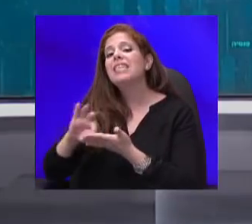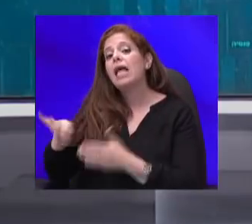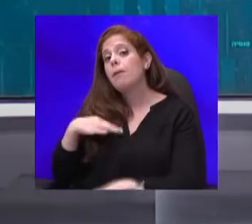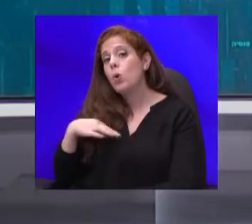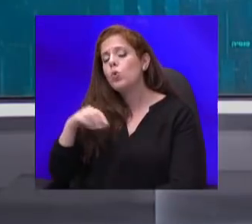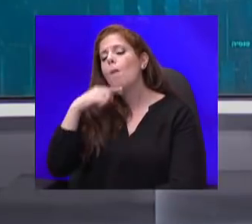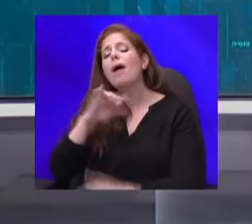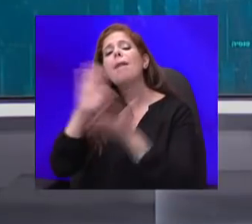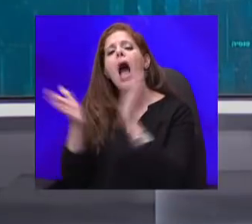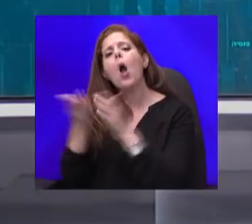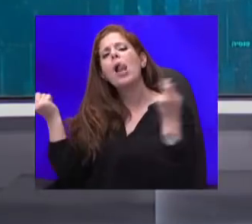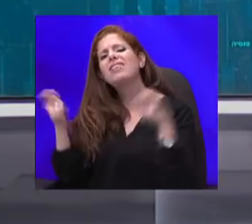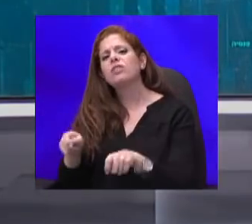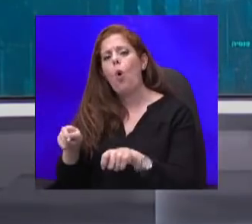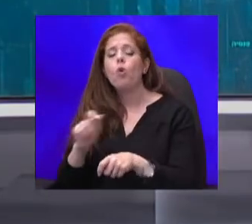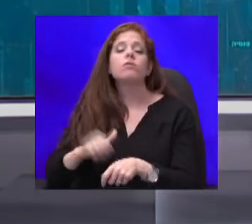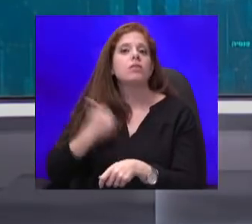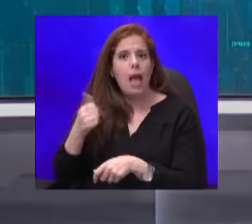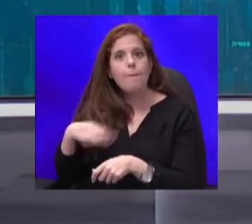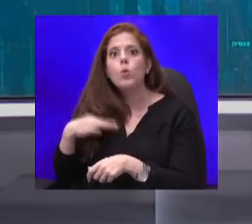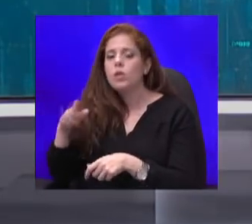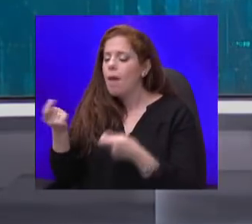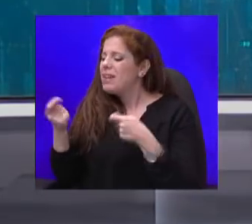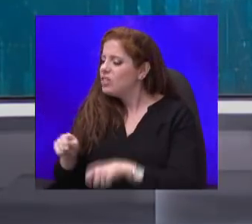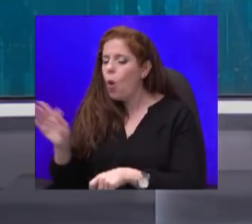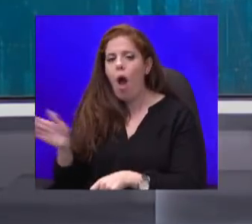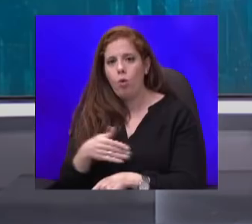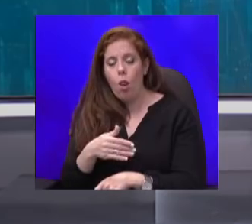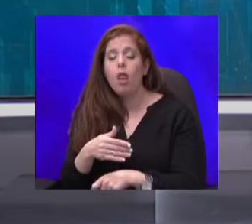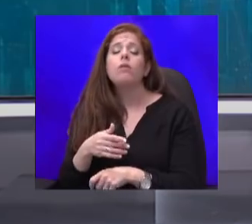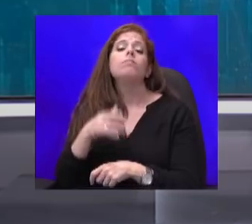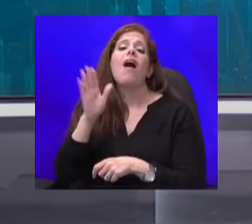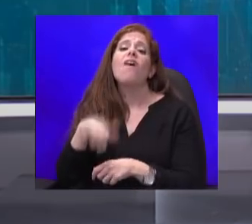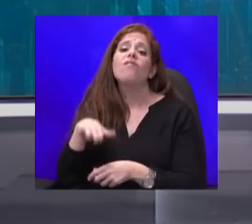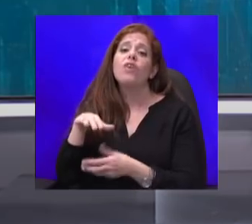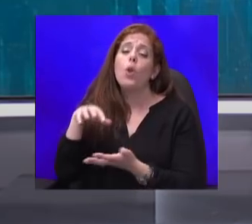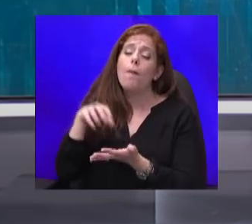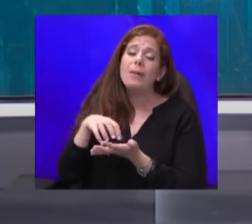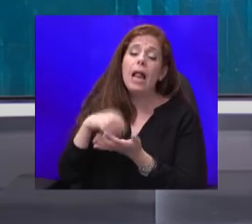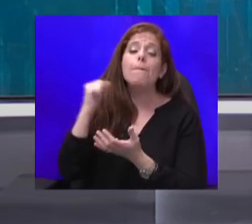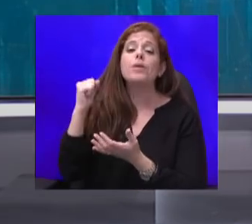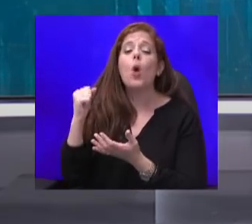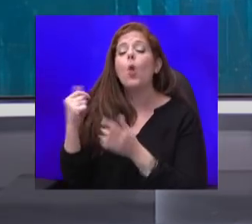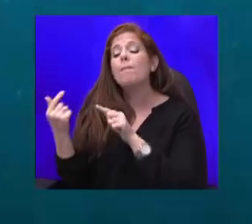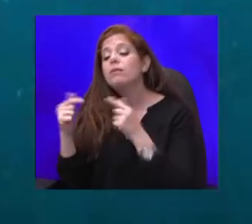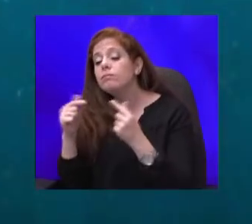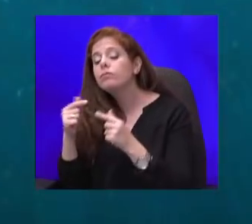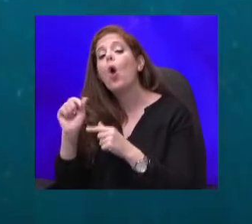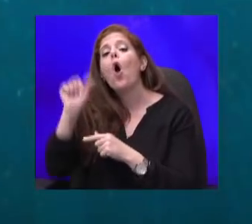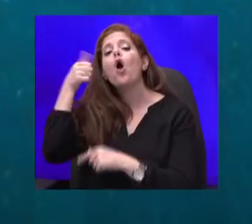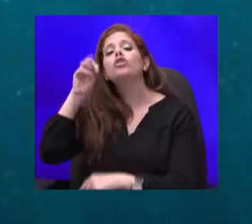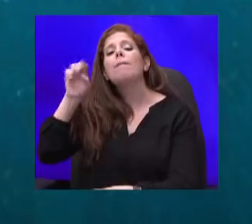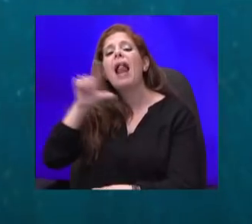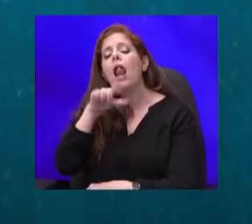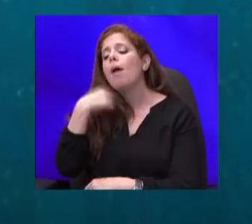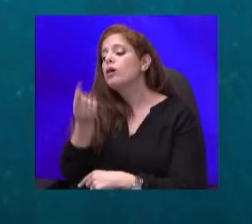שר הבריאות מהצד השני, אפילו במטה לביטחון לאומי יש מחלוקת, ראש המלאל אמר בתחילת הדיון שאנחנו לא נמצאים בכלל במצב לדבר